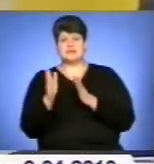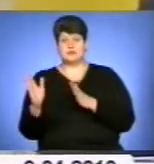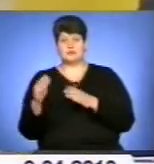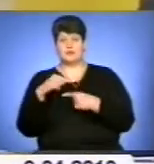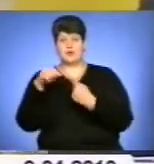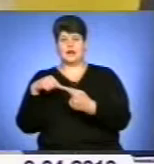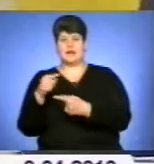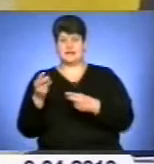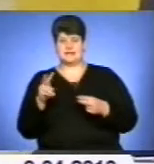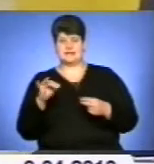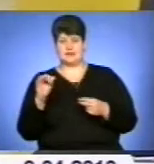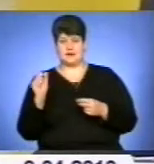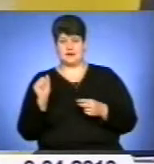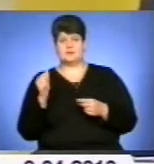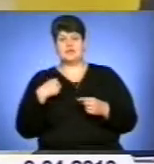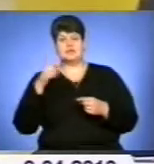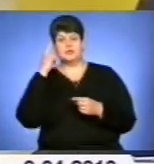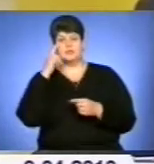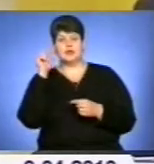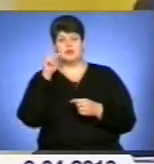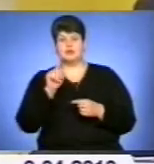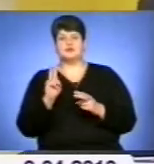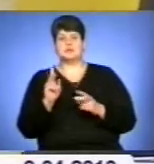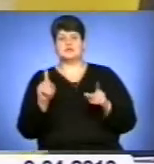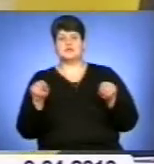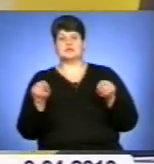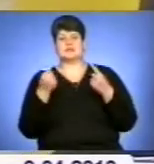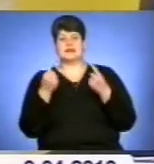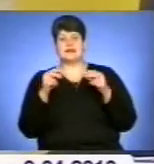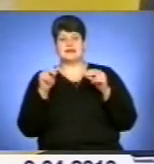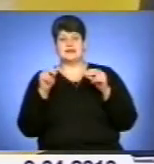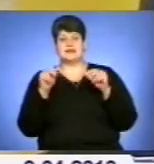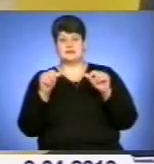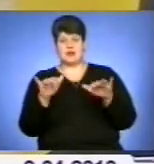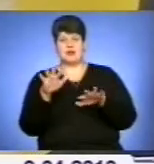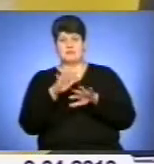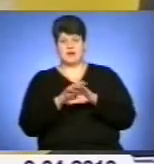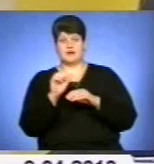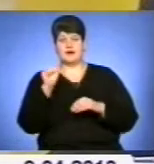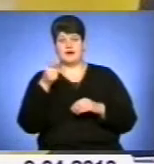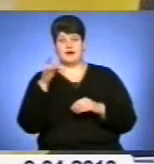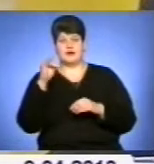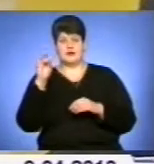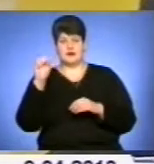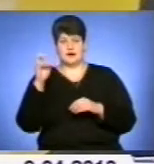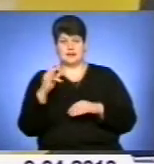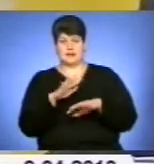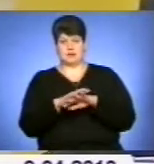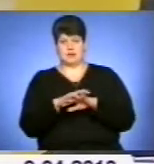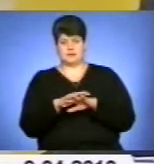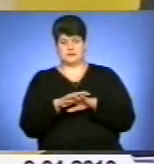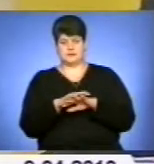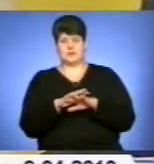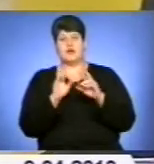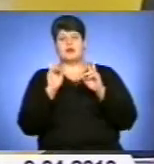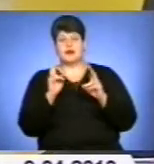Ми задумалися про те, щоб в цьому році земельний банк, аграрний банк, по сути. Як